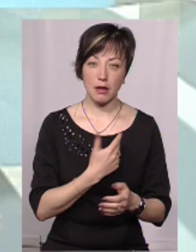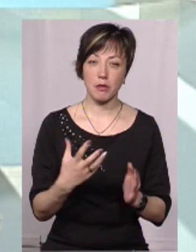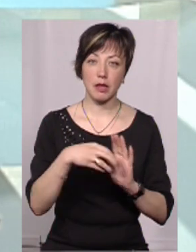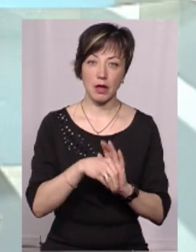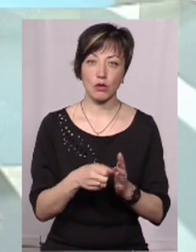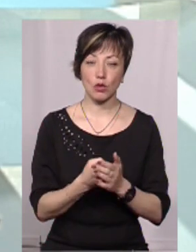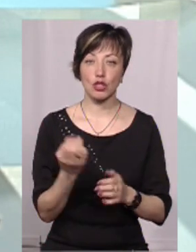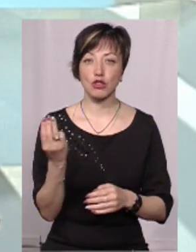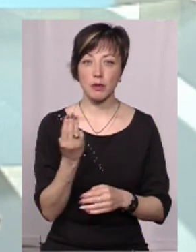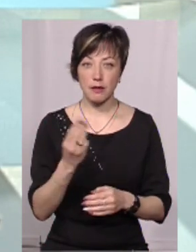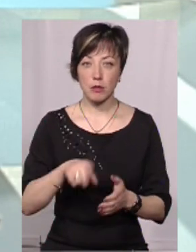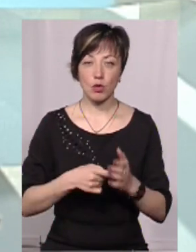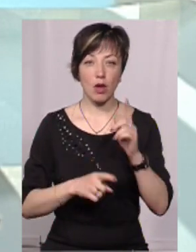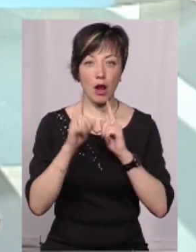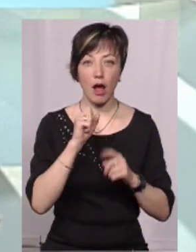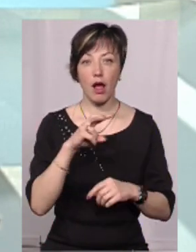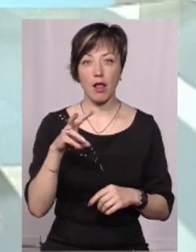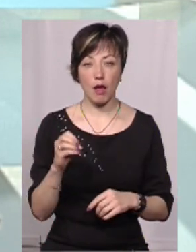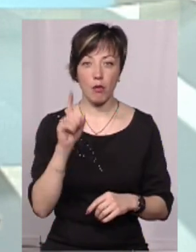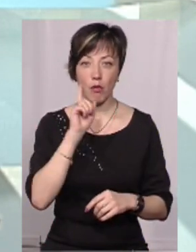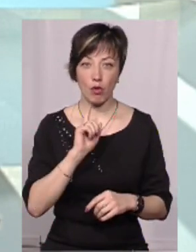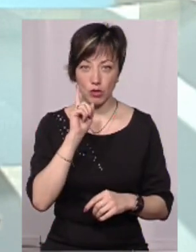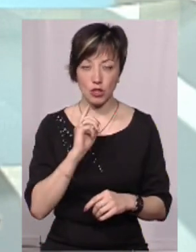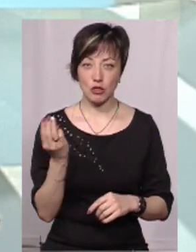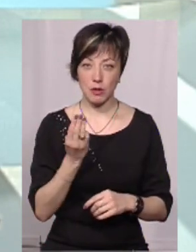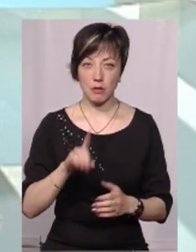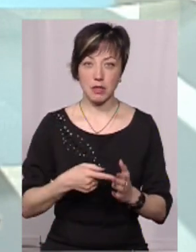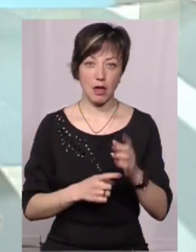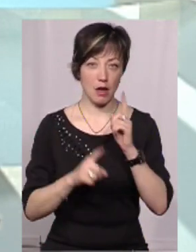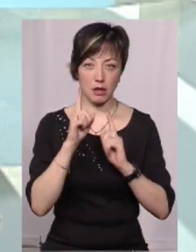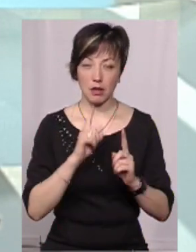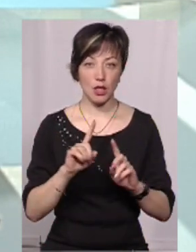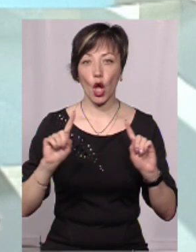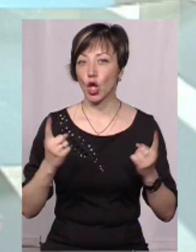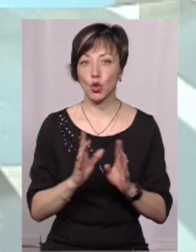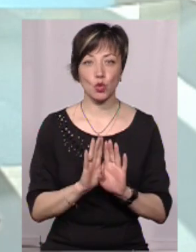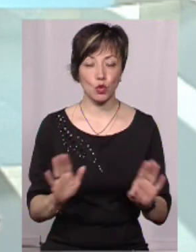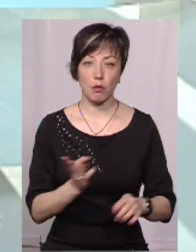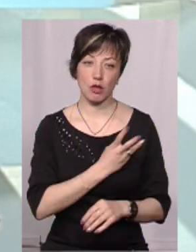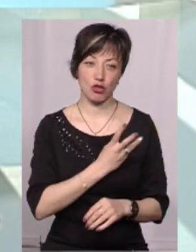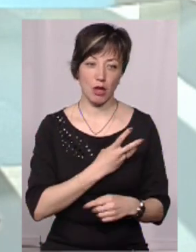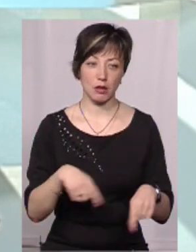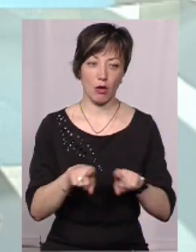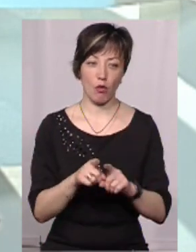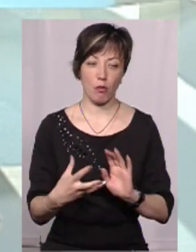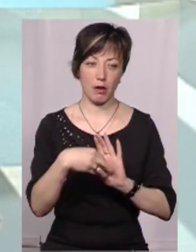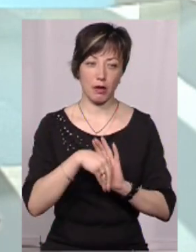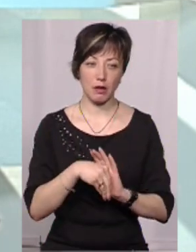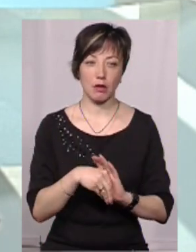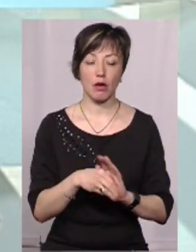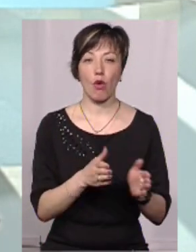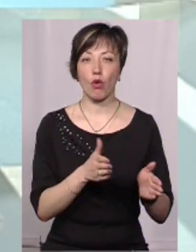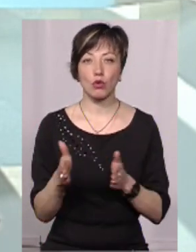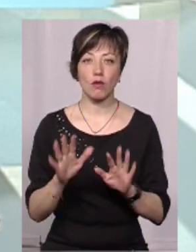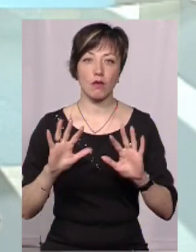приєднатися до Шепетівської міської ради, але, на жаль, поки що Шепетівська міська рада не дуже бажає такого приєднання. Вони